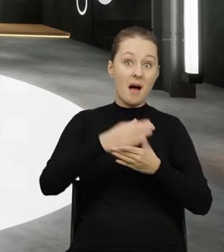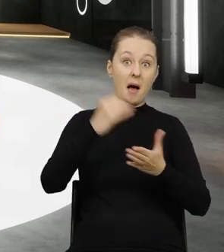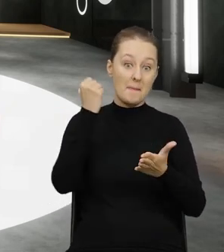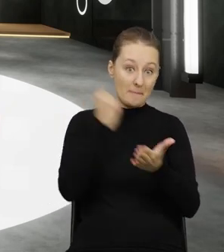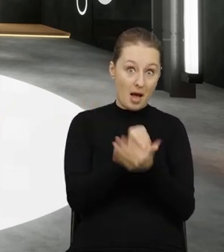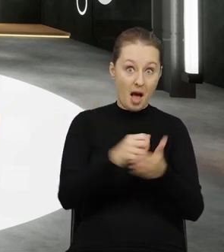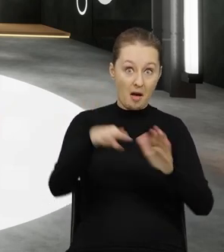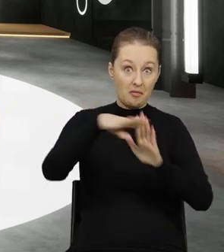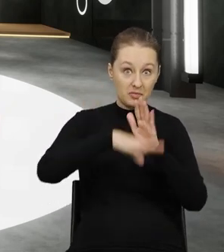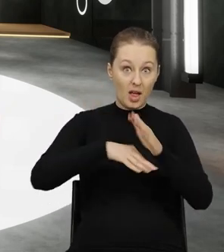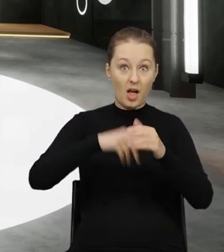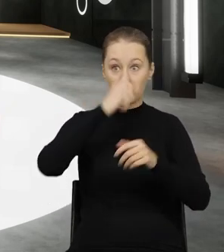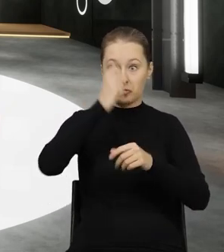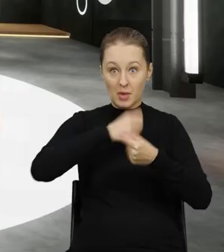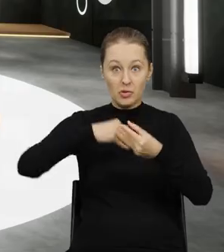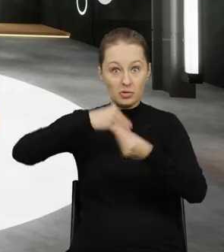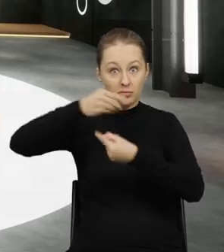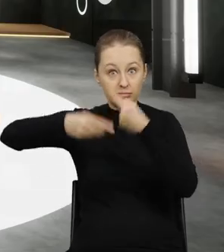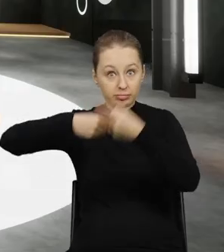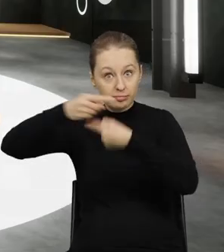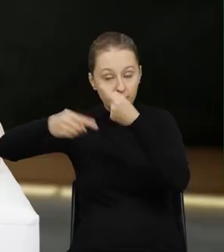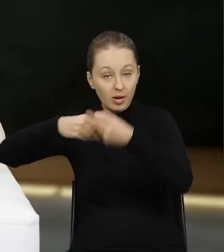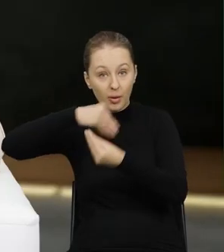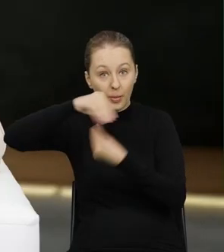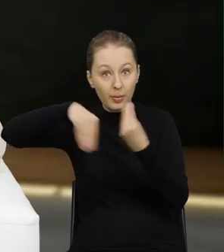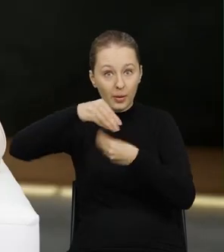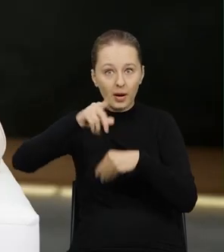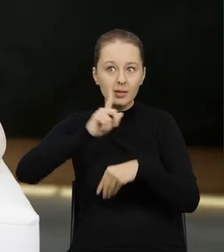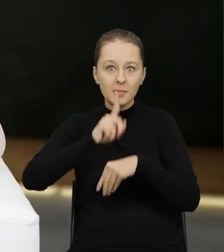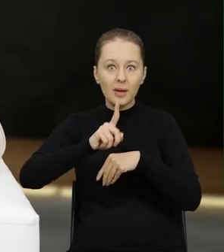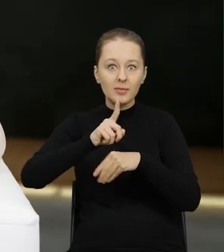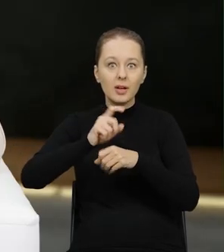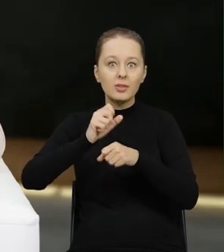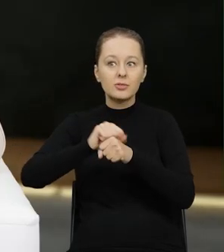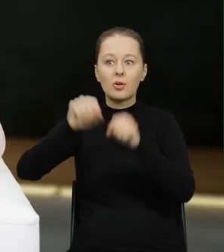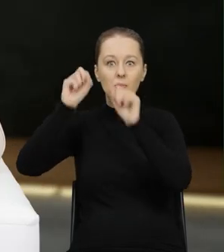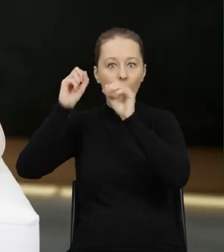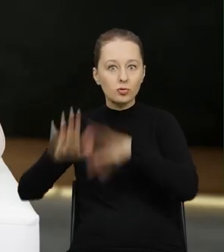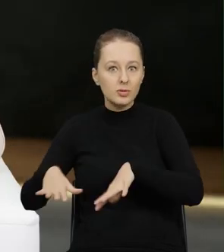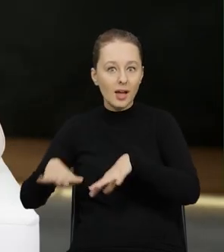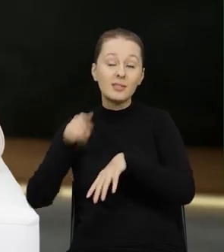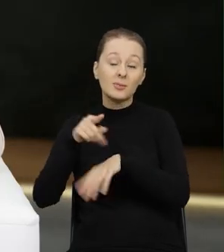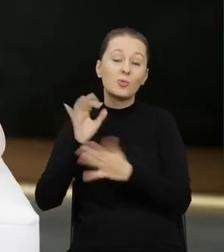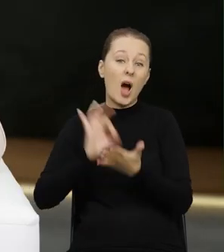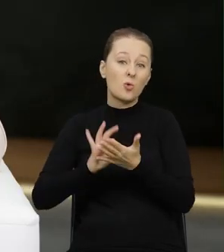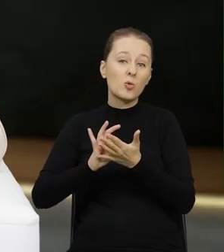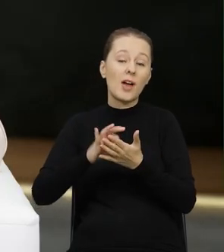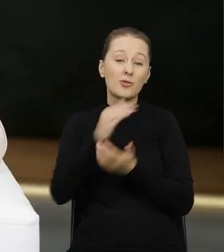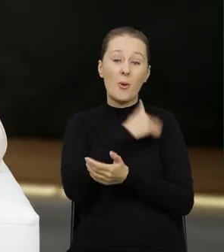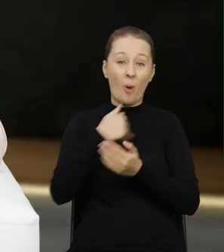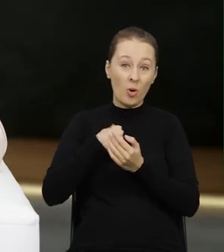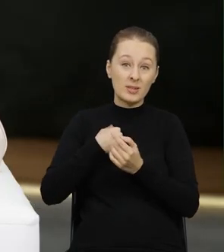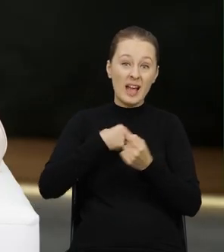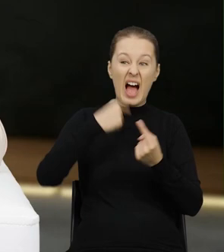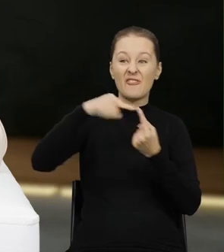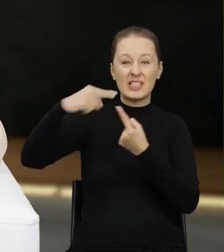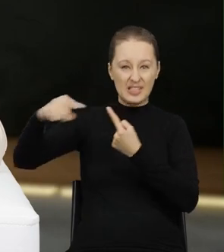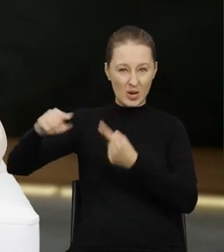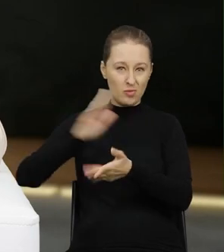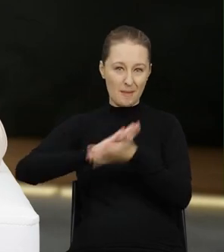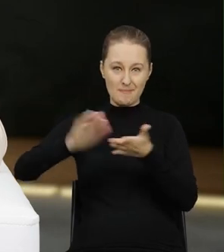odpady jadą do odzysku, do recyklingu, natomiast tak naprawdę są porzucane, ale mamy właśnie do czynienia z wywozem z Polski z kolei. Więc też te